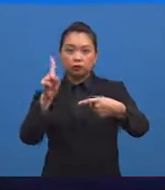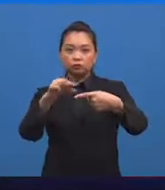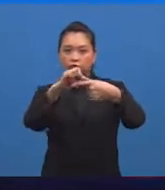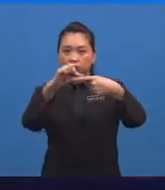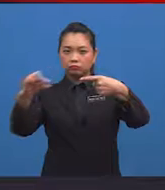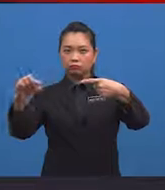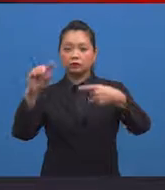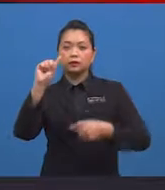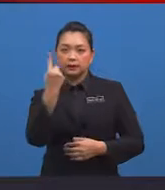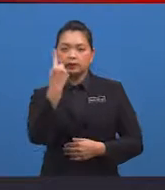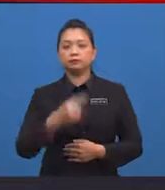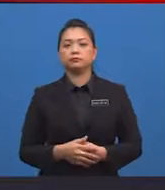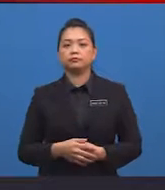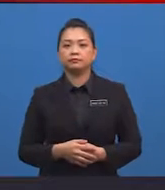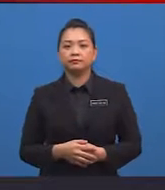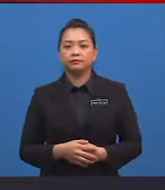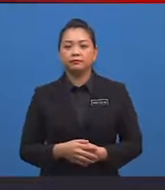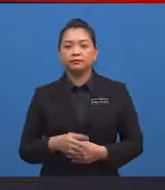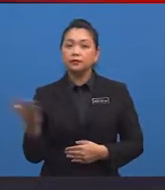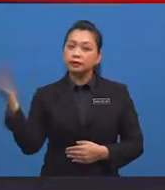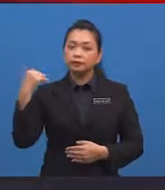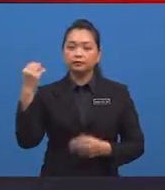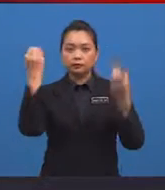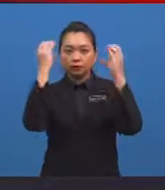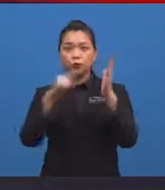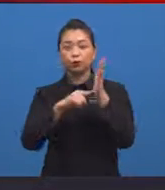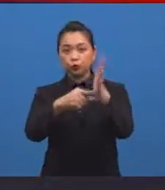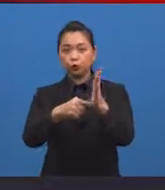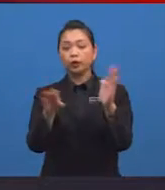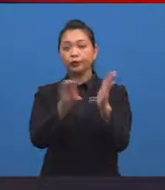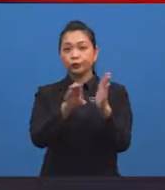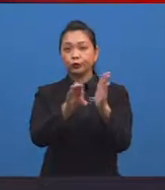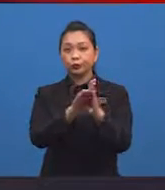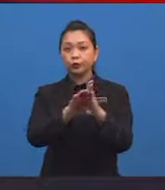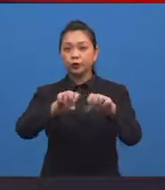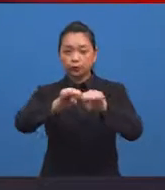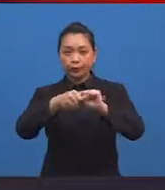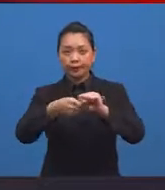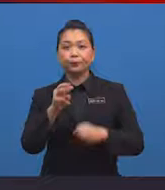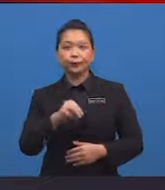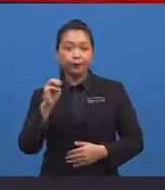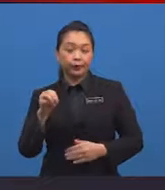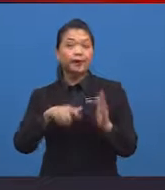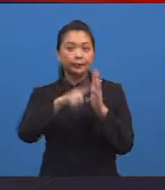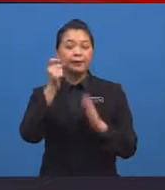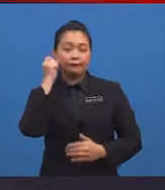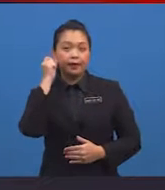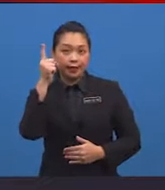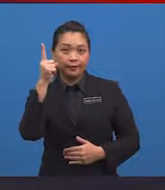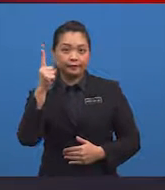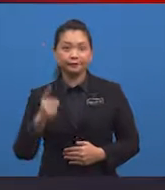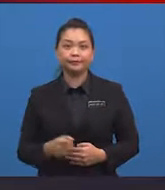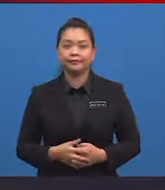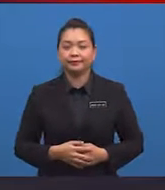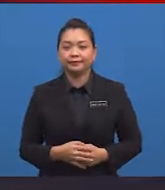sahaja Jom cikgu ju tunjukkan contoh supaya murid-murid faham dengan